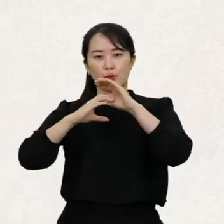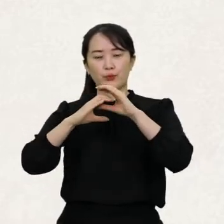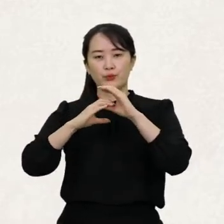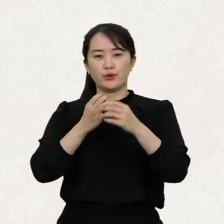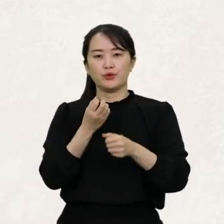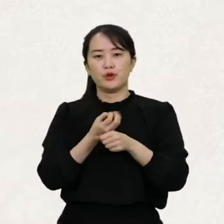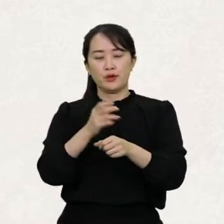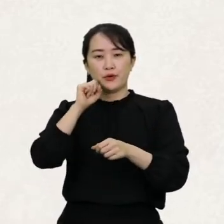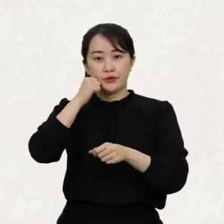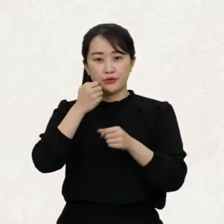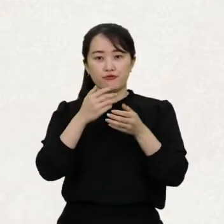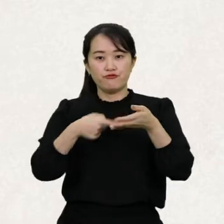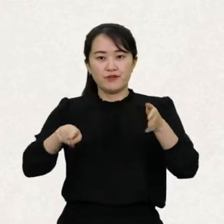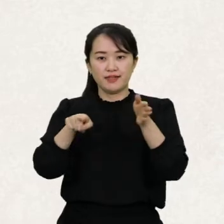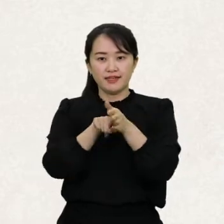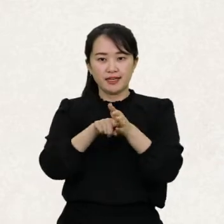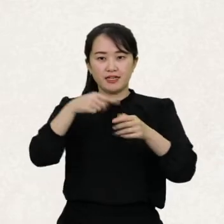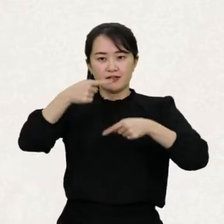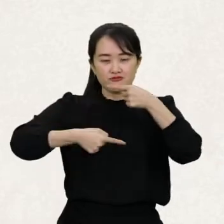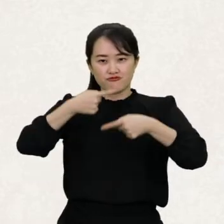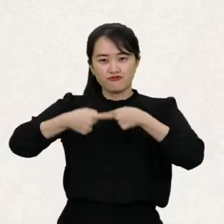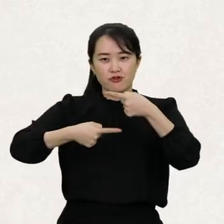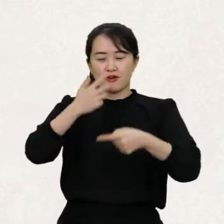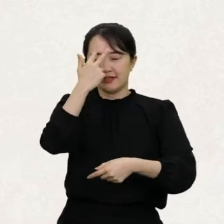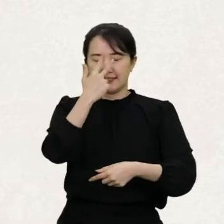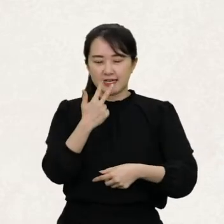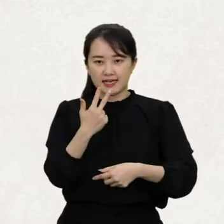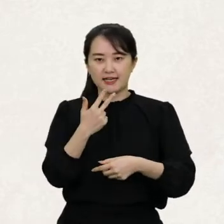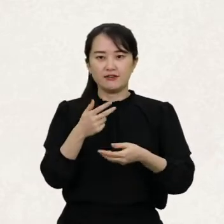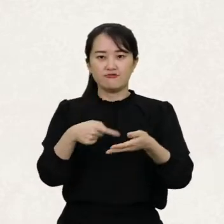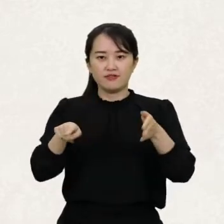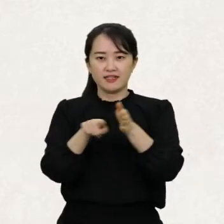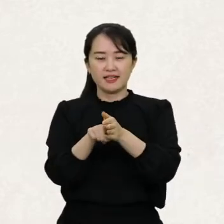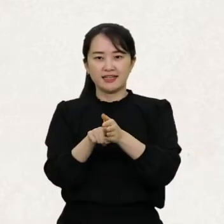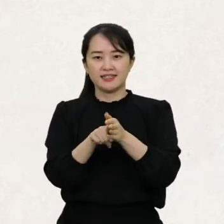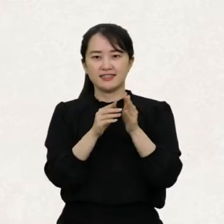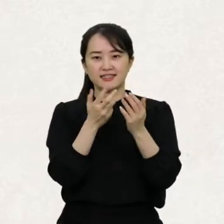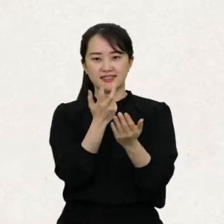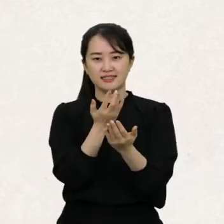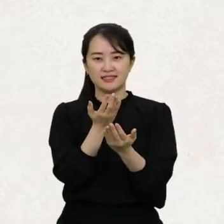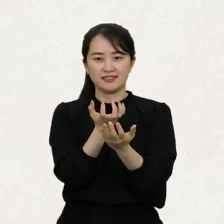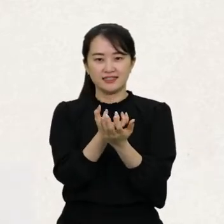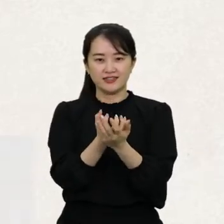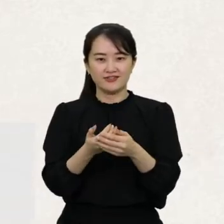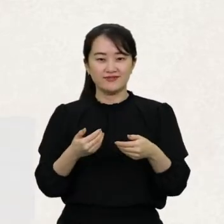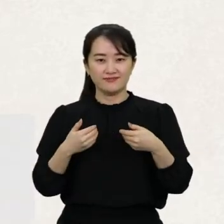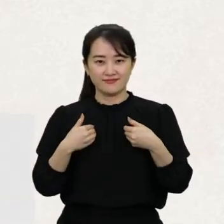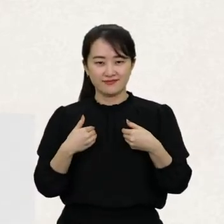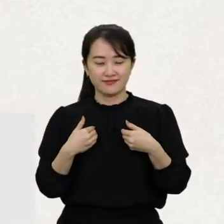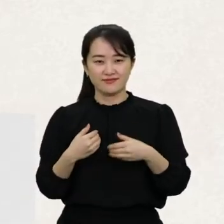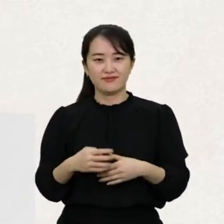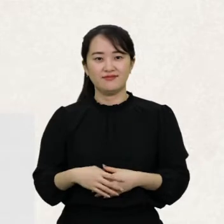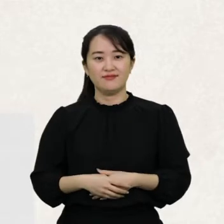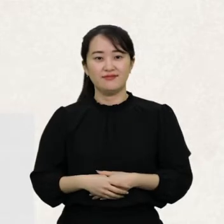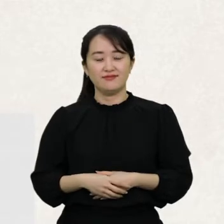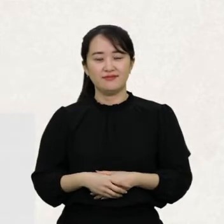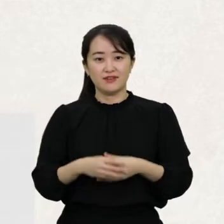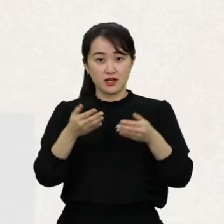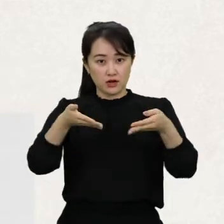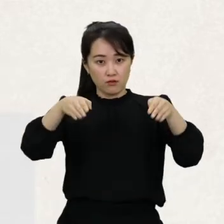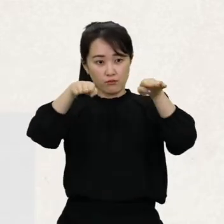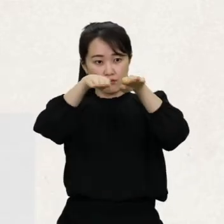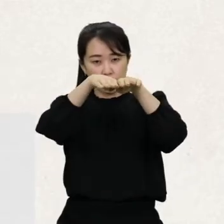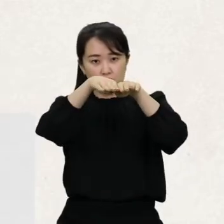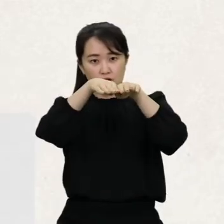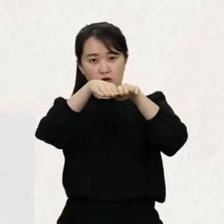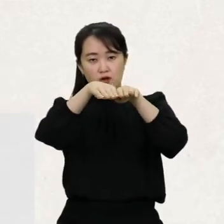사람들을 위한 점자, 수어 등의 특수 자료를 마련하는 것 등을 말해요. 건물과 같이 물리적